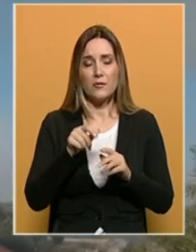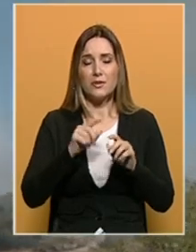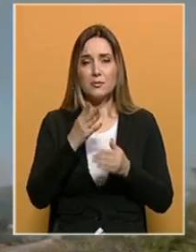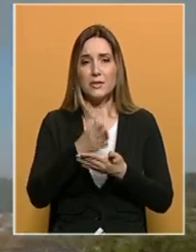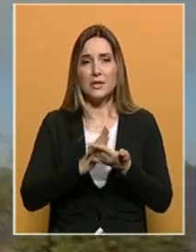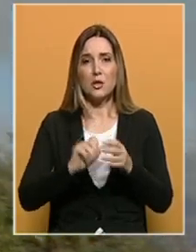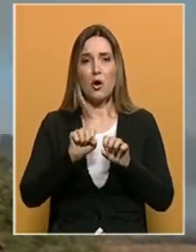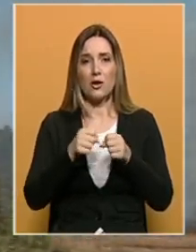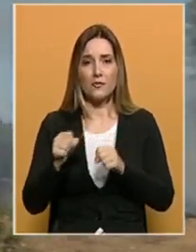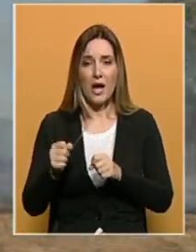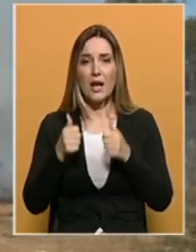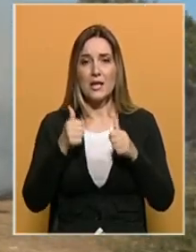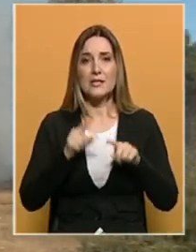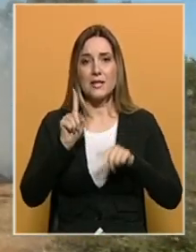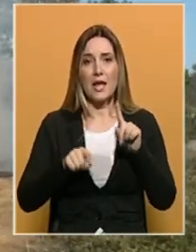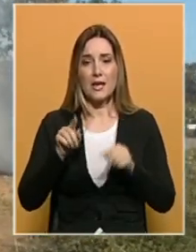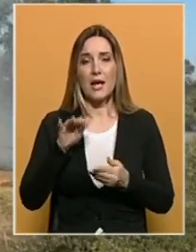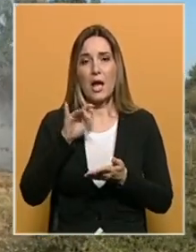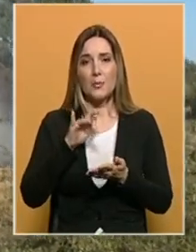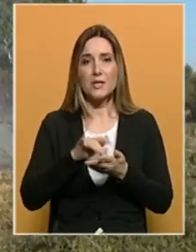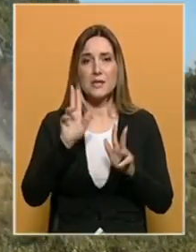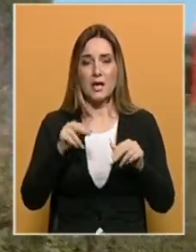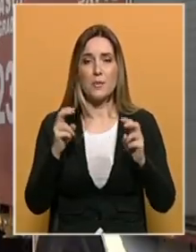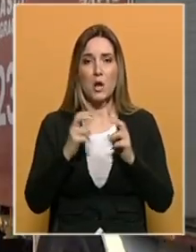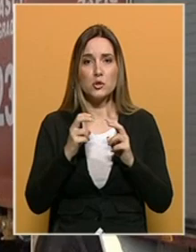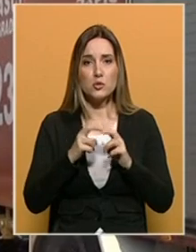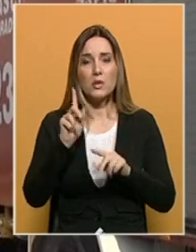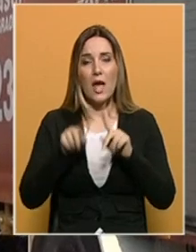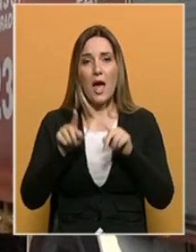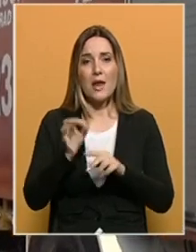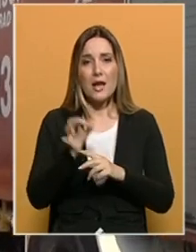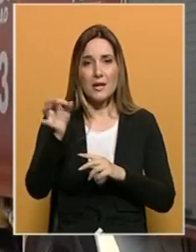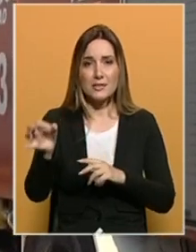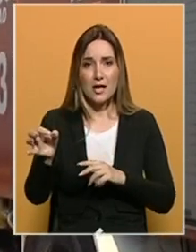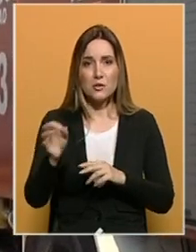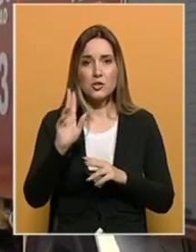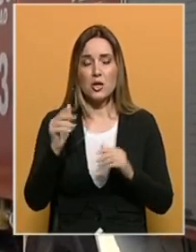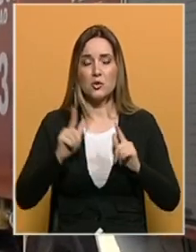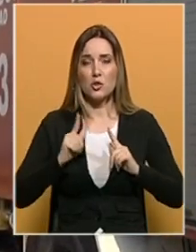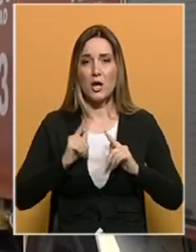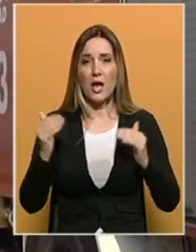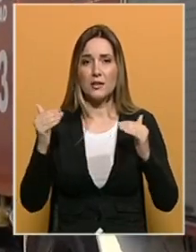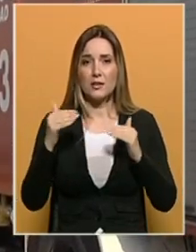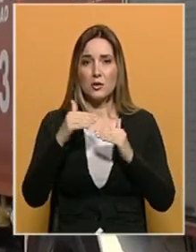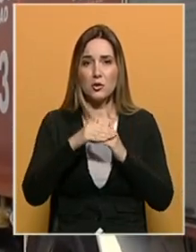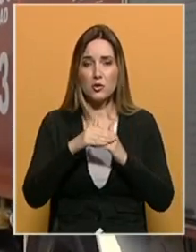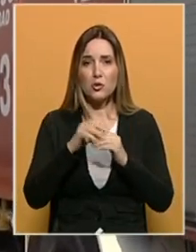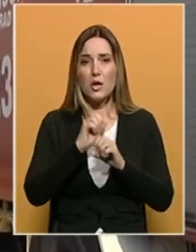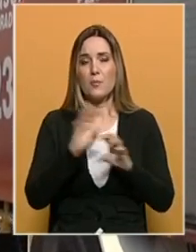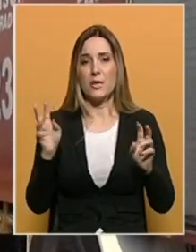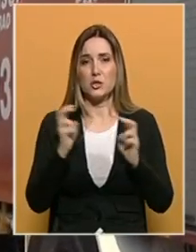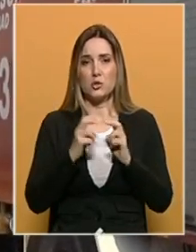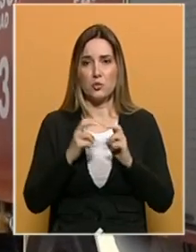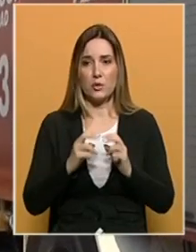tako da sada neka mjesta imaju struju, ali neki zaseoci će ući u mrak, odnosno dočekati novi dan bez